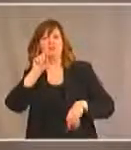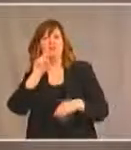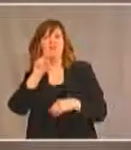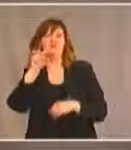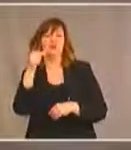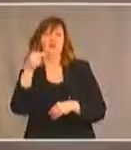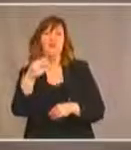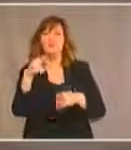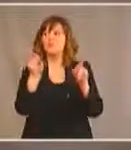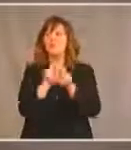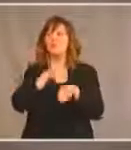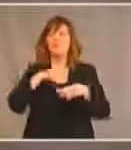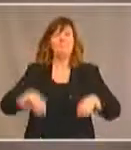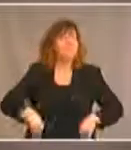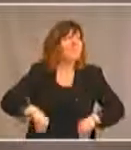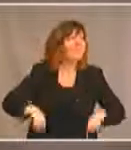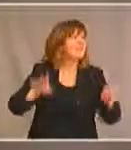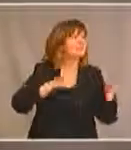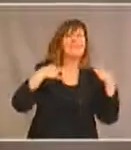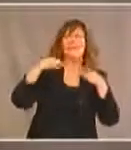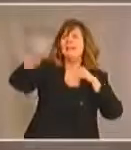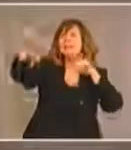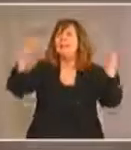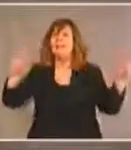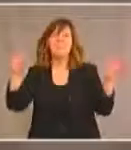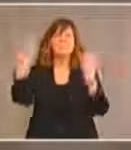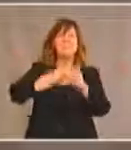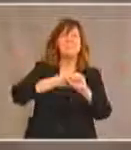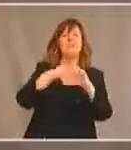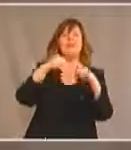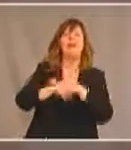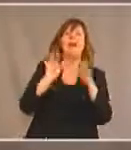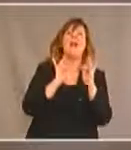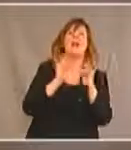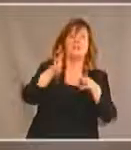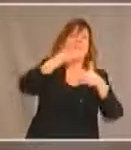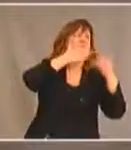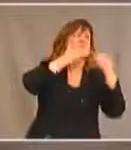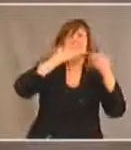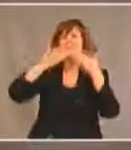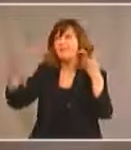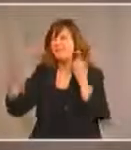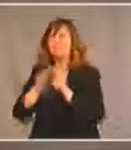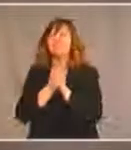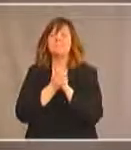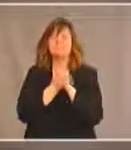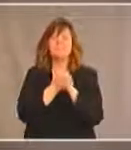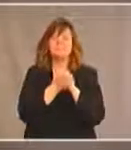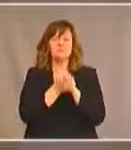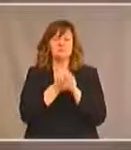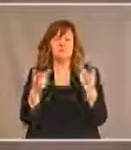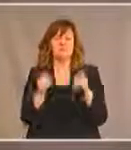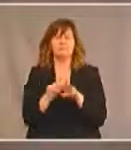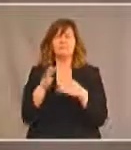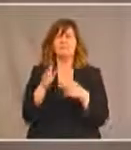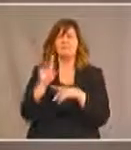webinaire qui se sont joints à nous partout au pays. Je voulais commencer par parler un peu de l'annonce du